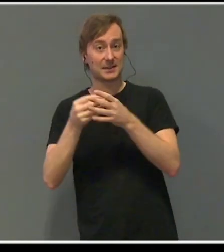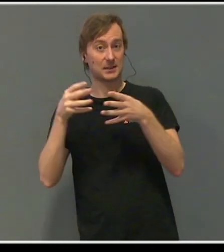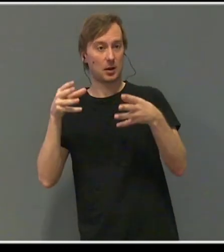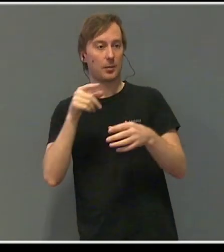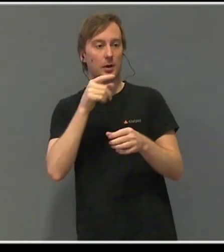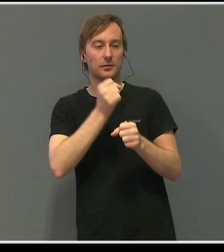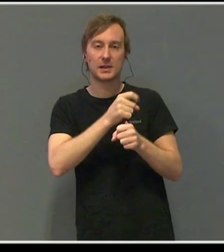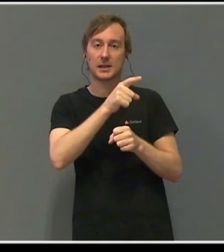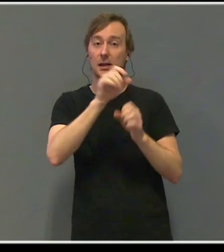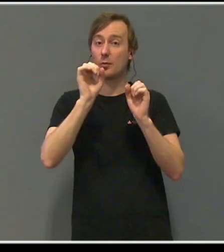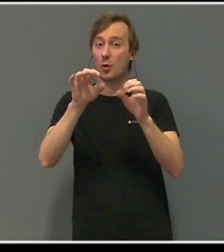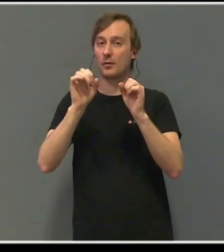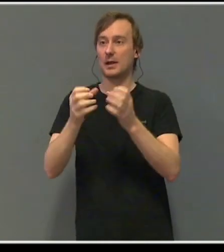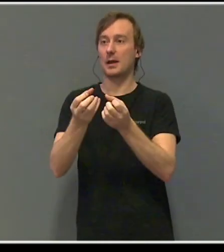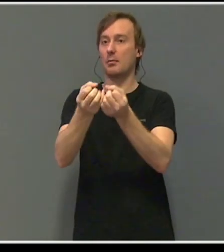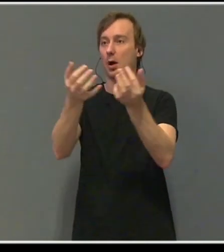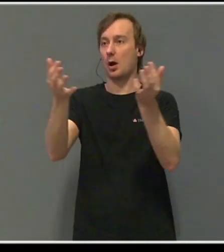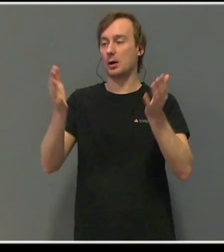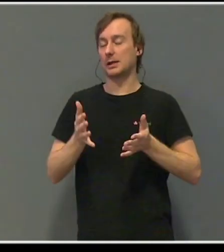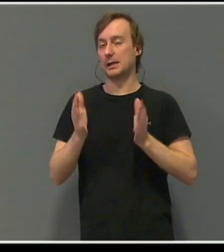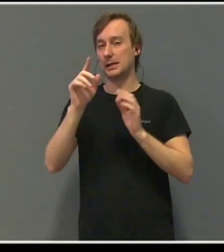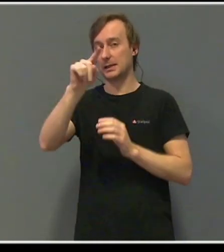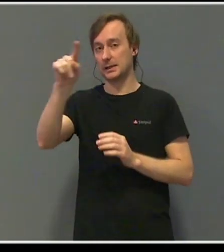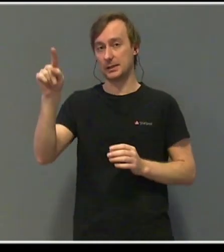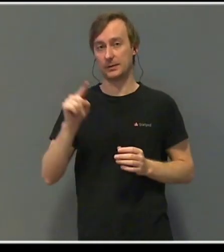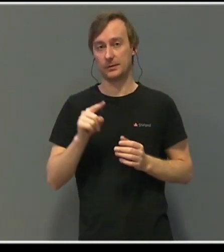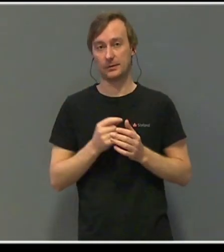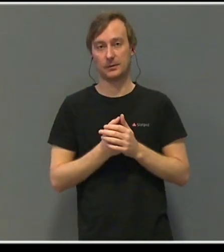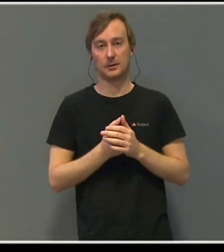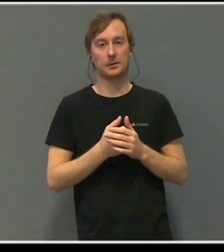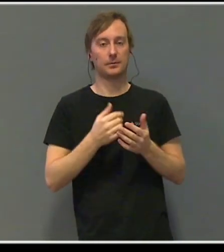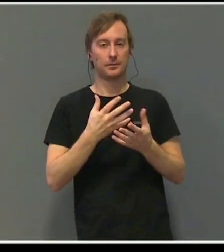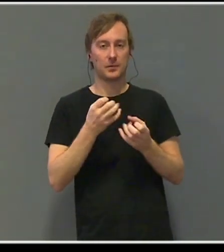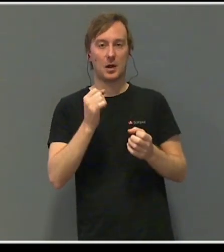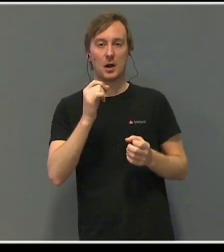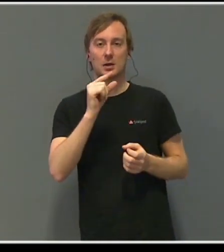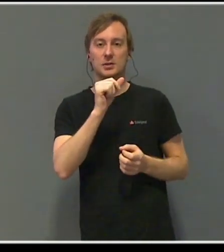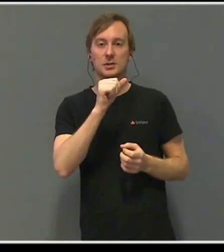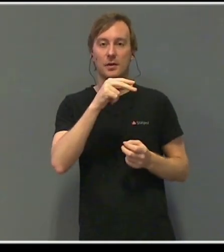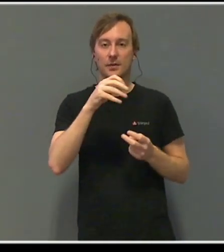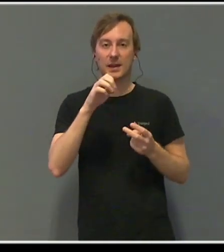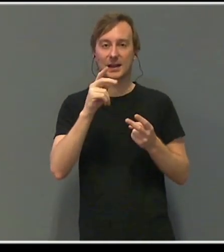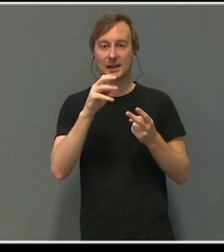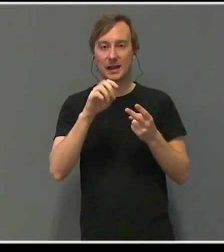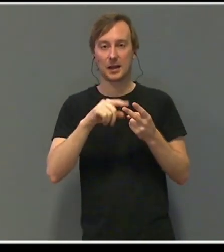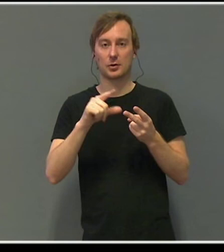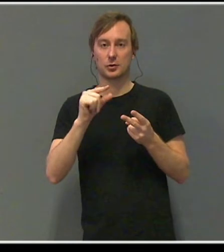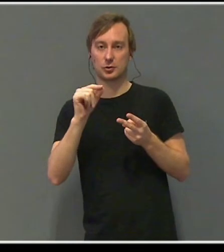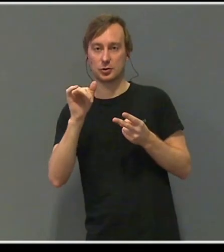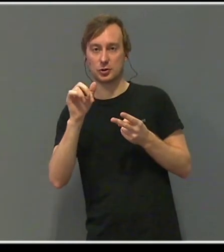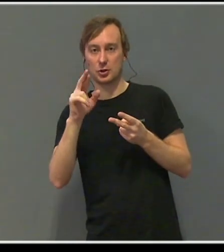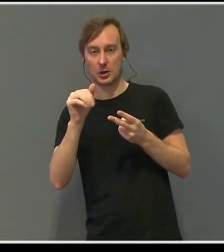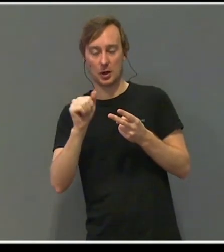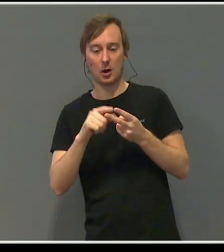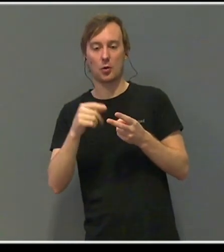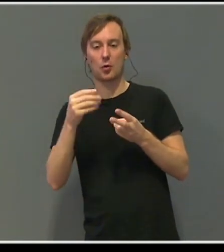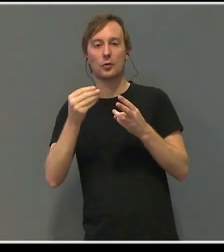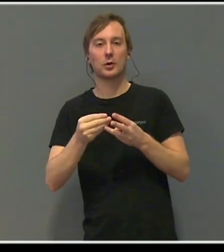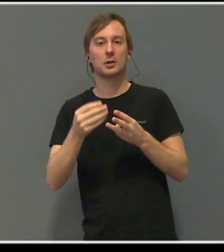forskjell i så manges liv. Varme tanker fra sanneke, syra og kondolanser fra Nederland.